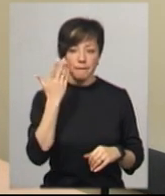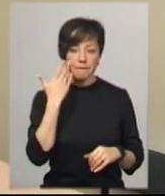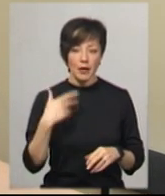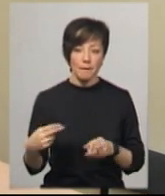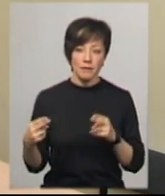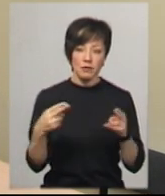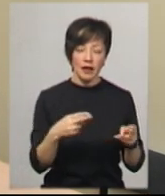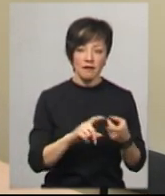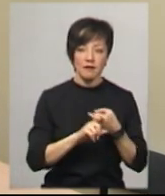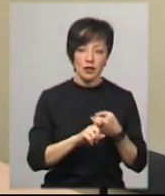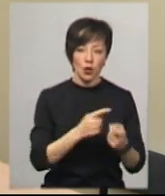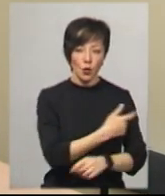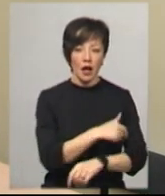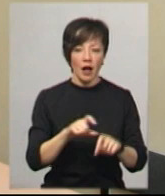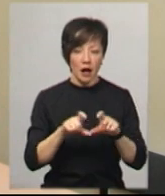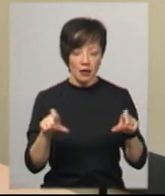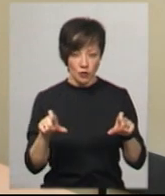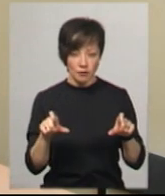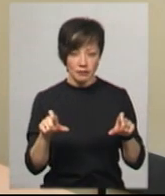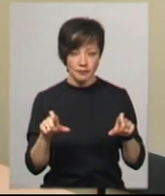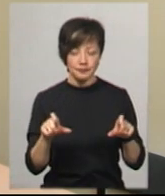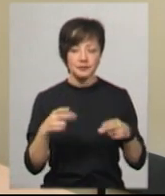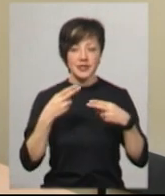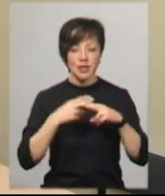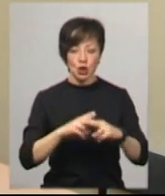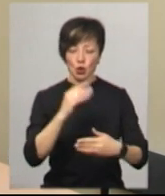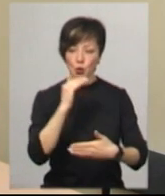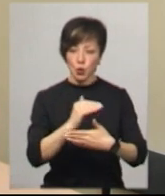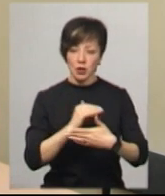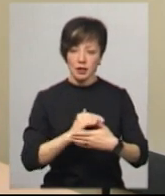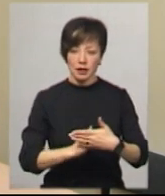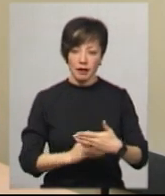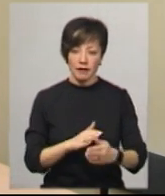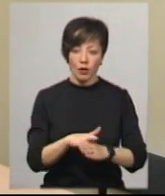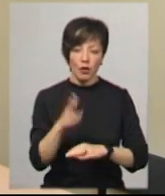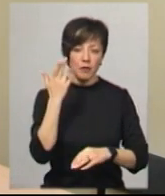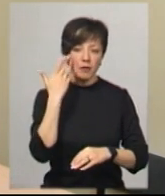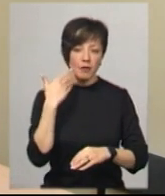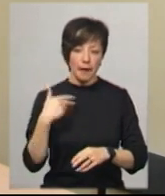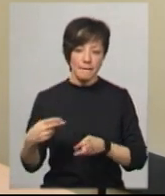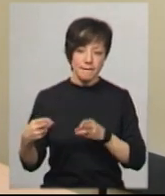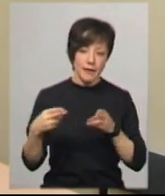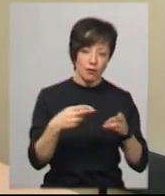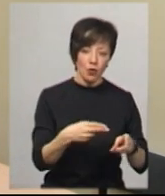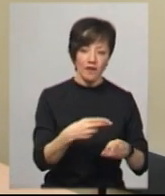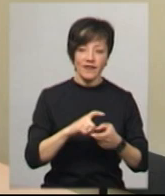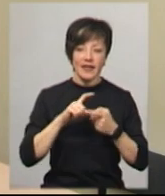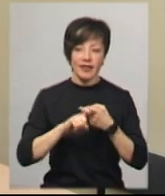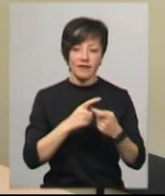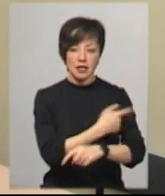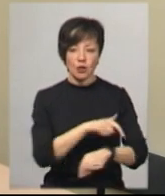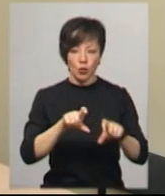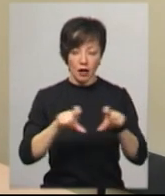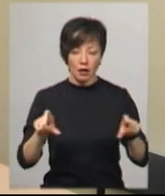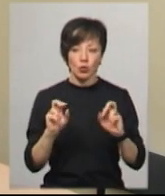в інфекційну лікарню, чи інструкцію виконувати вже по прибуттю в інфекційну лікарню. І також було